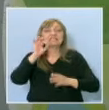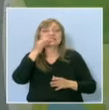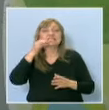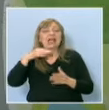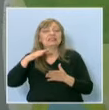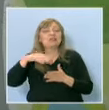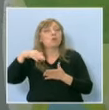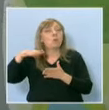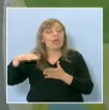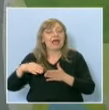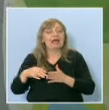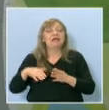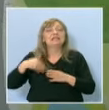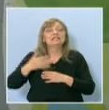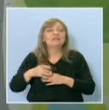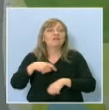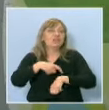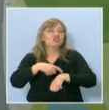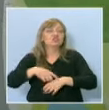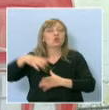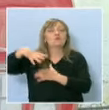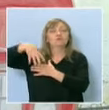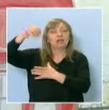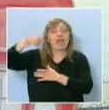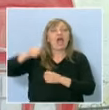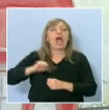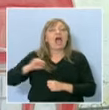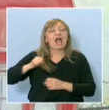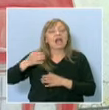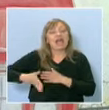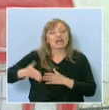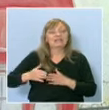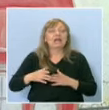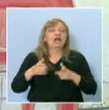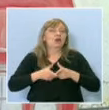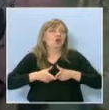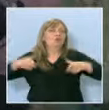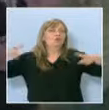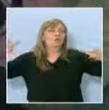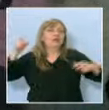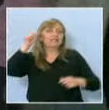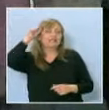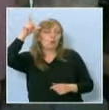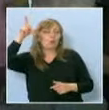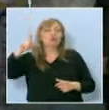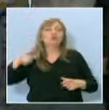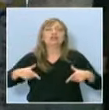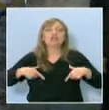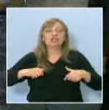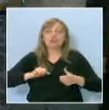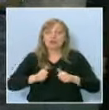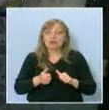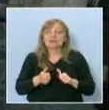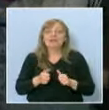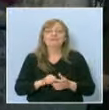боя. Следват с часовниковата кула ЖП-гарата, дворецът на културата и спорта, известен сред варненци като спортна зала.